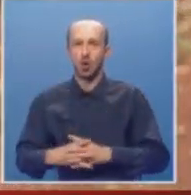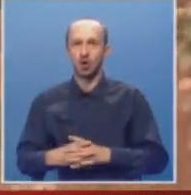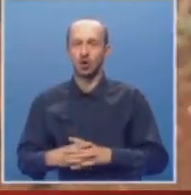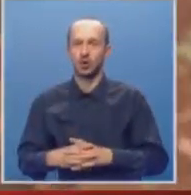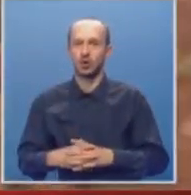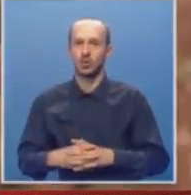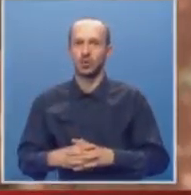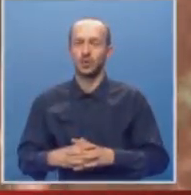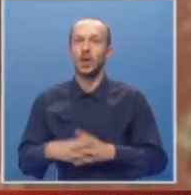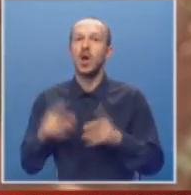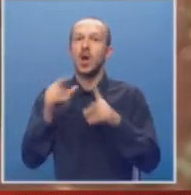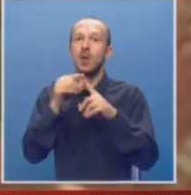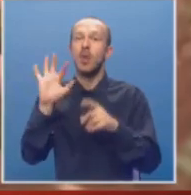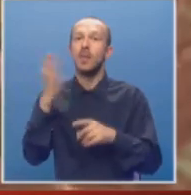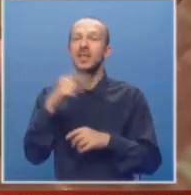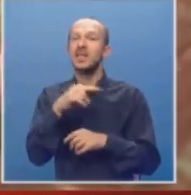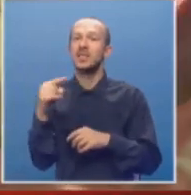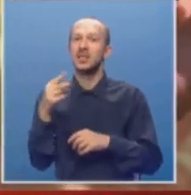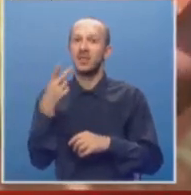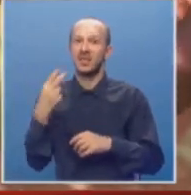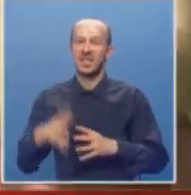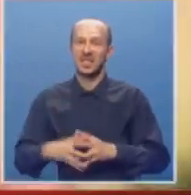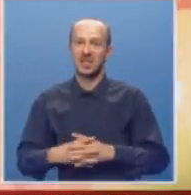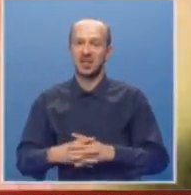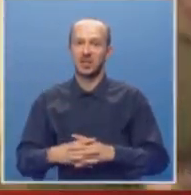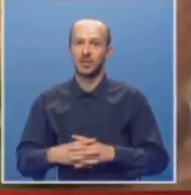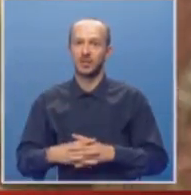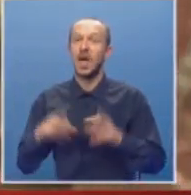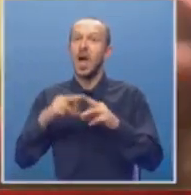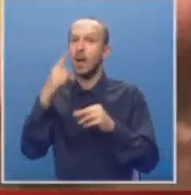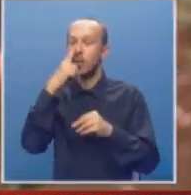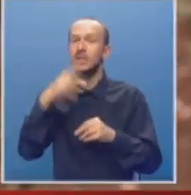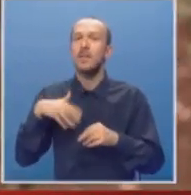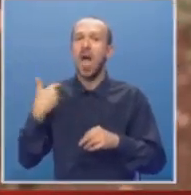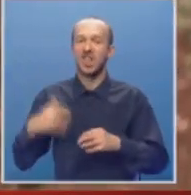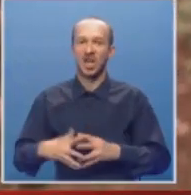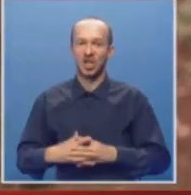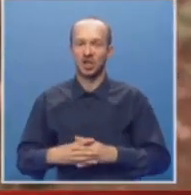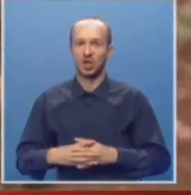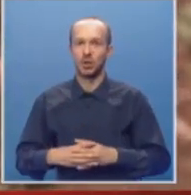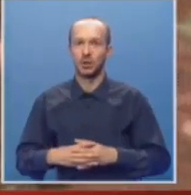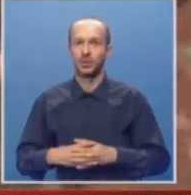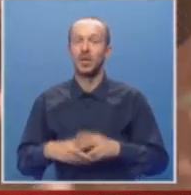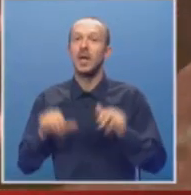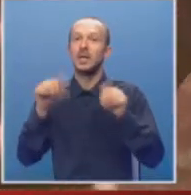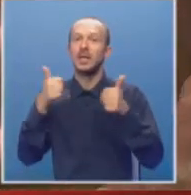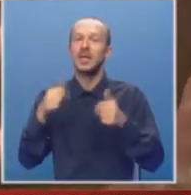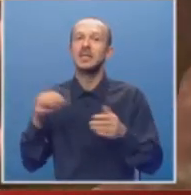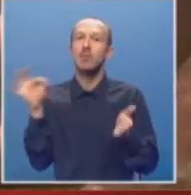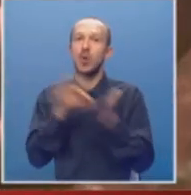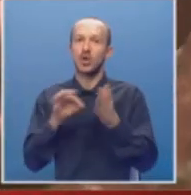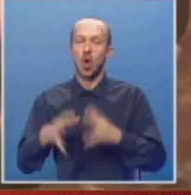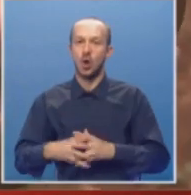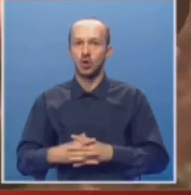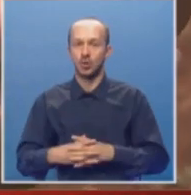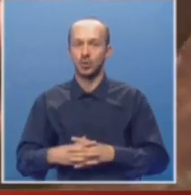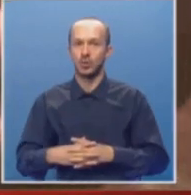po 15, 20, a pogledajte li imali, gledajte. I danes ga je pogodilo